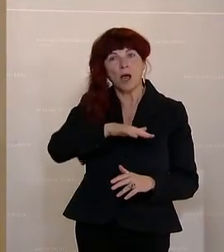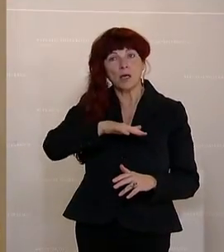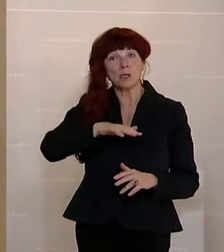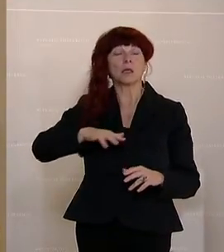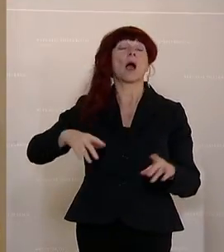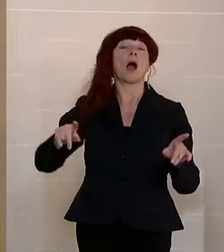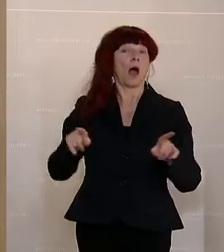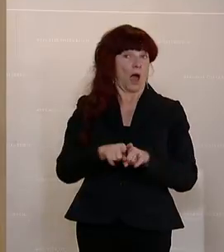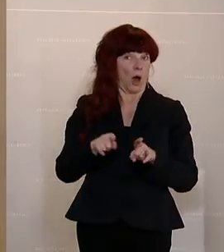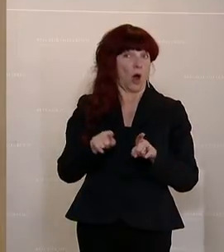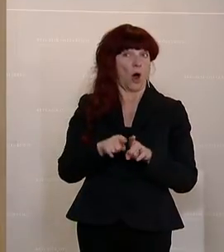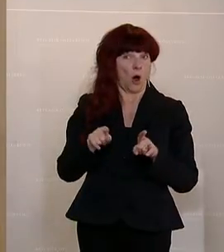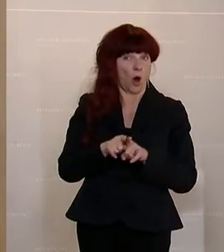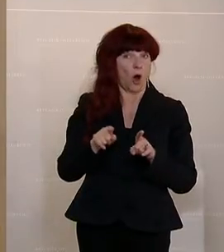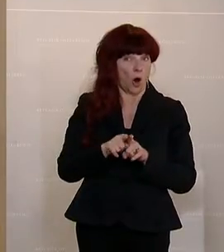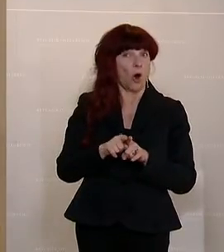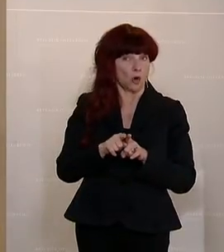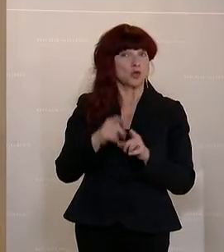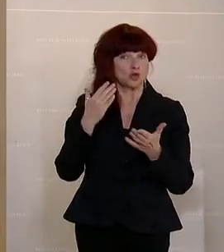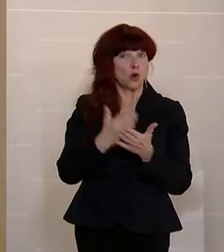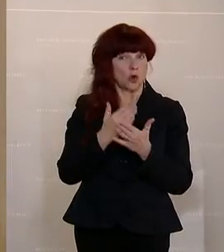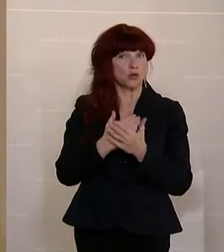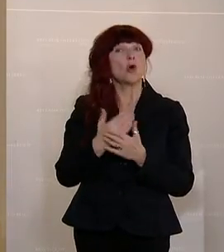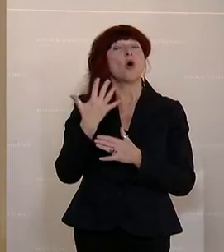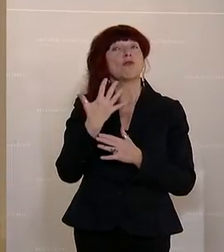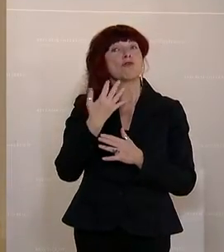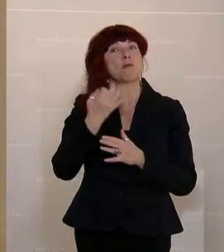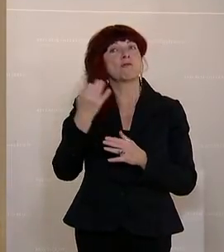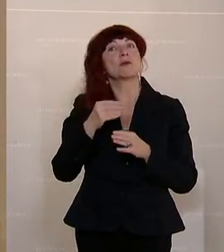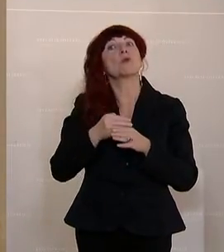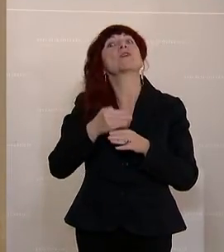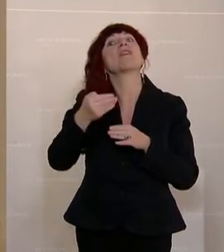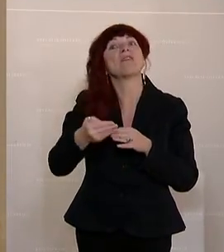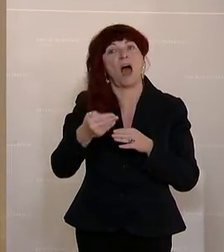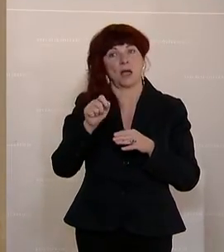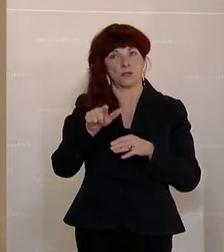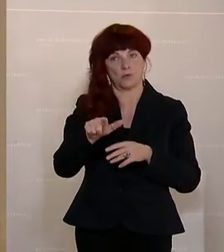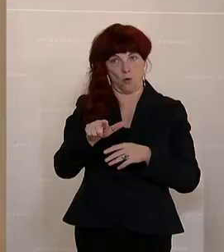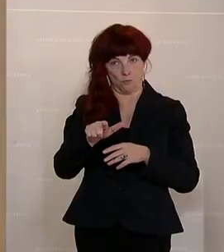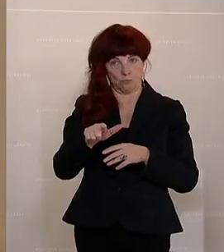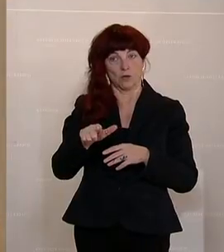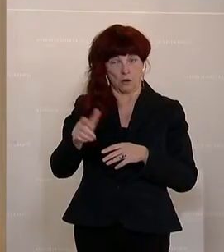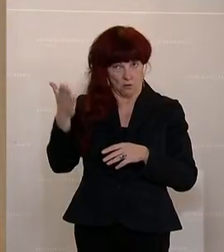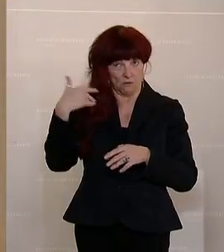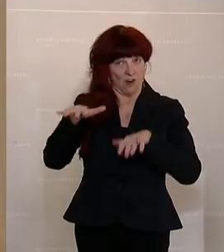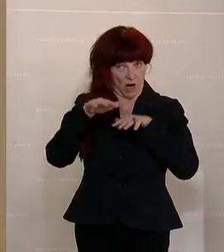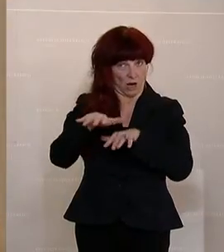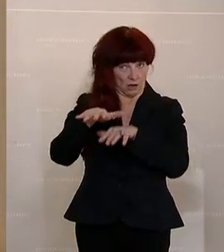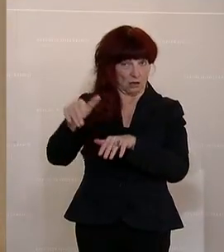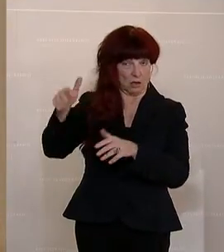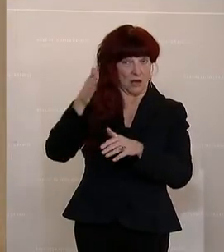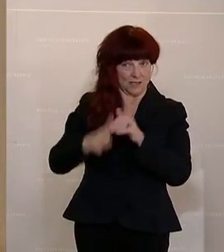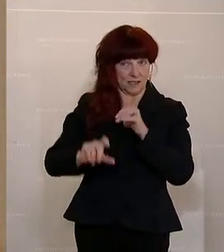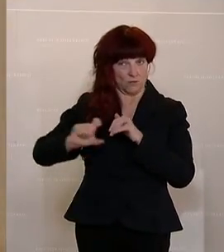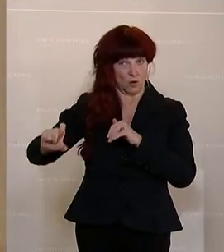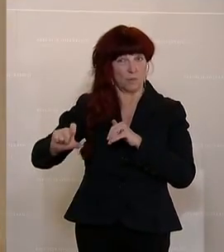dermaßen fünf nach zwölf, um wieder auf diese Aktion von voriger Woche aufmerksam zu machen, da jeder zweite